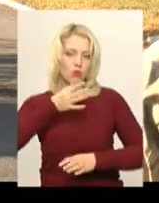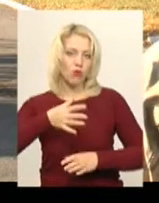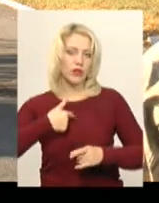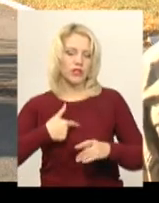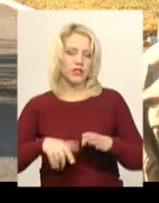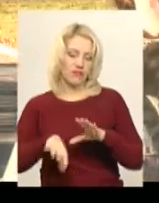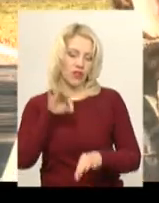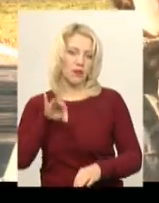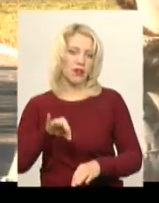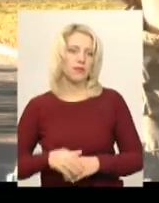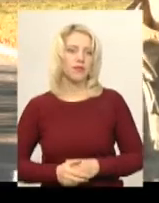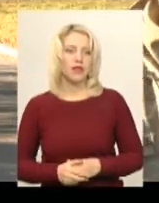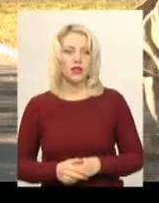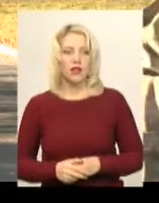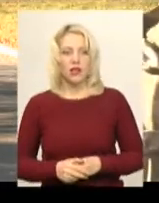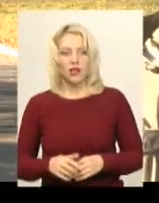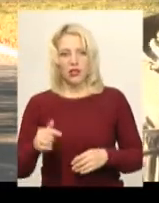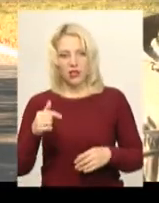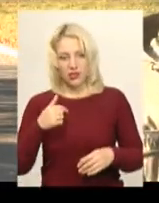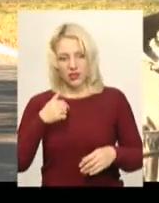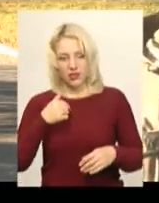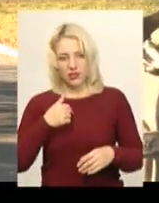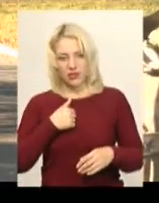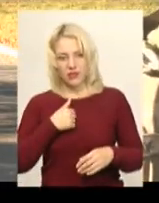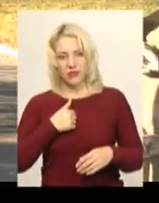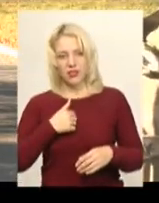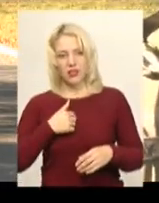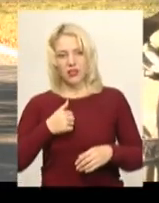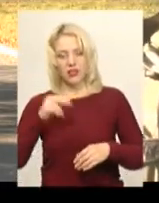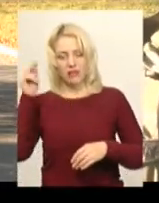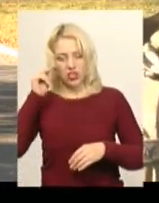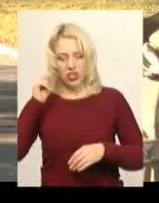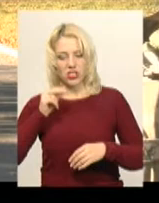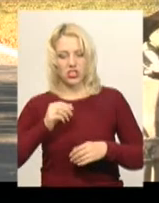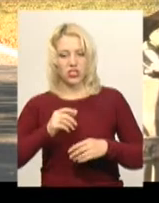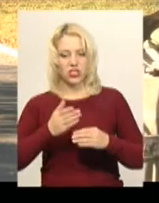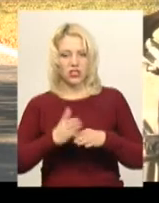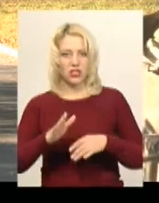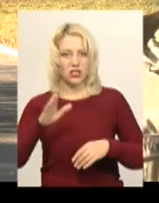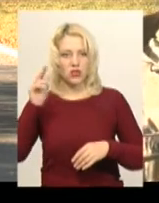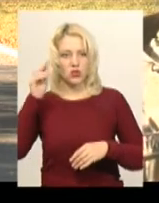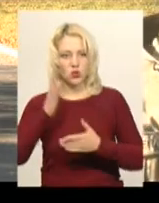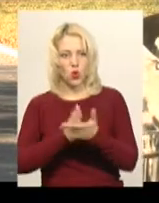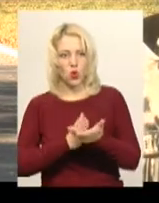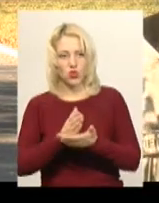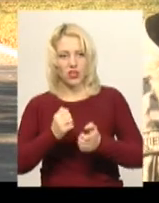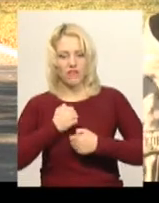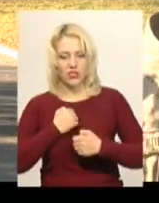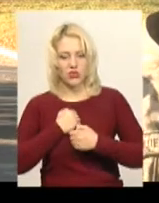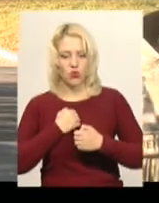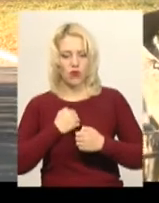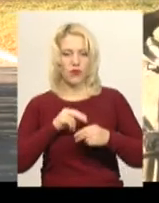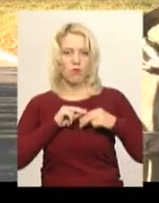професія і вибрала. Я в первоначальному військовій частині служила на медичній посаді. Пройшла службу від